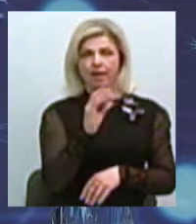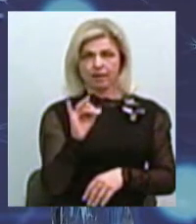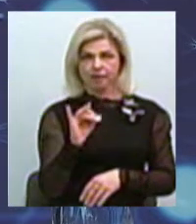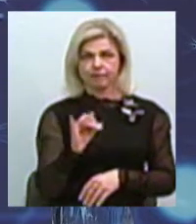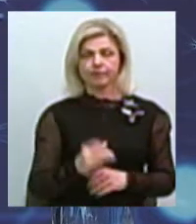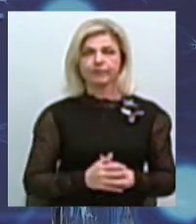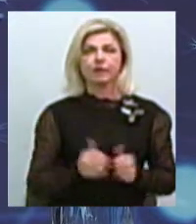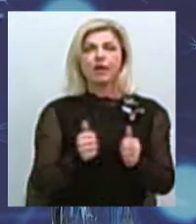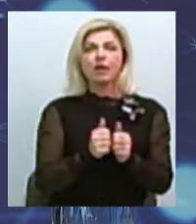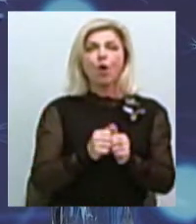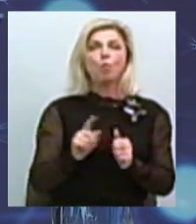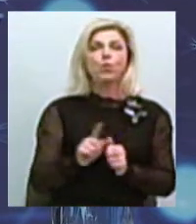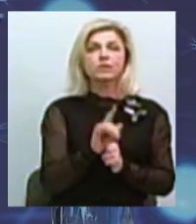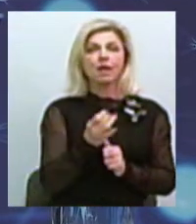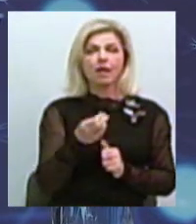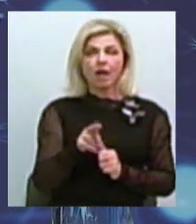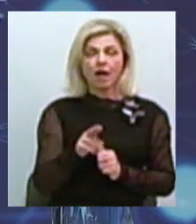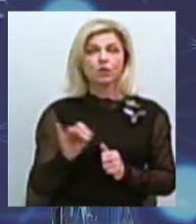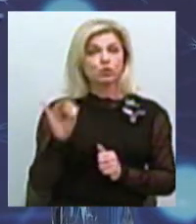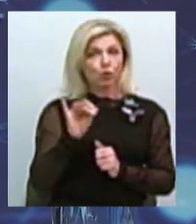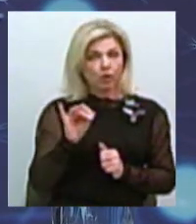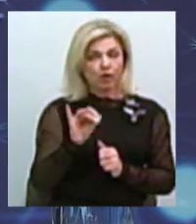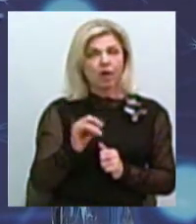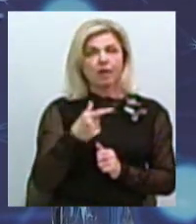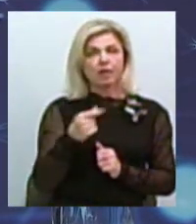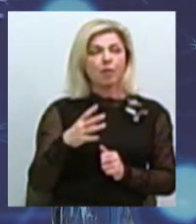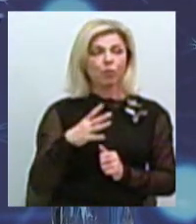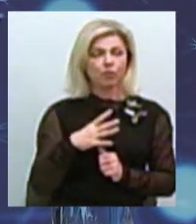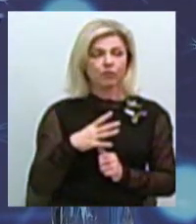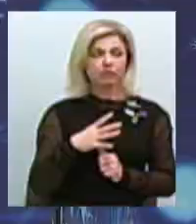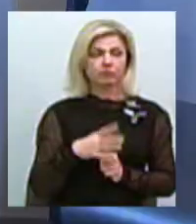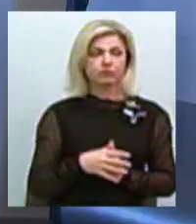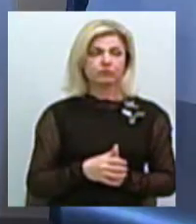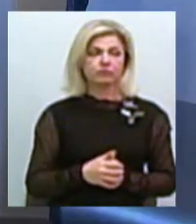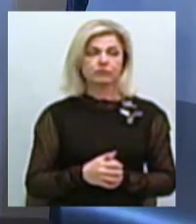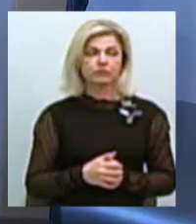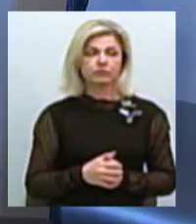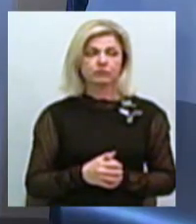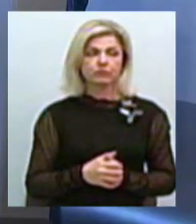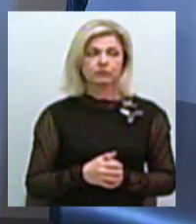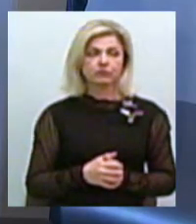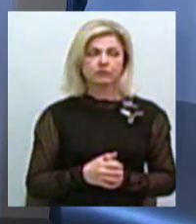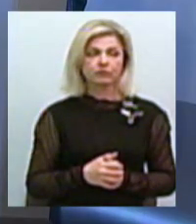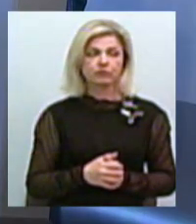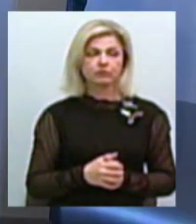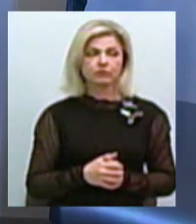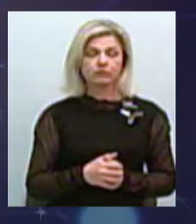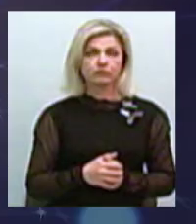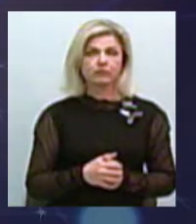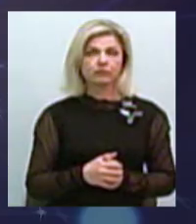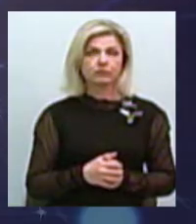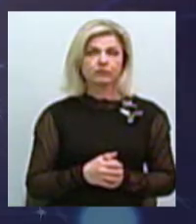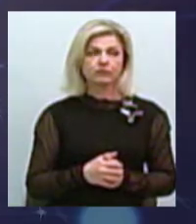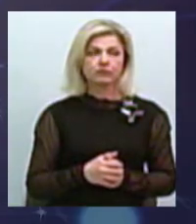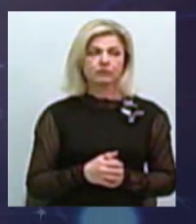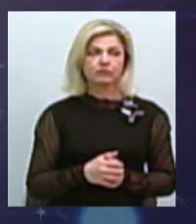речі, біля краєзнавчого музею, де був такий пост, можемо його називати,